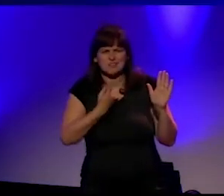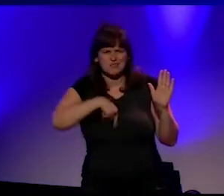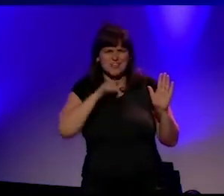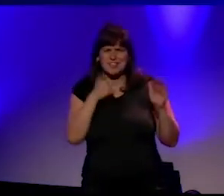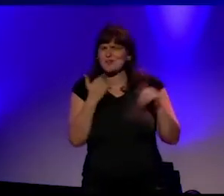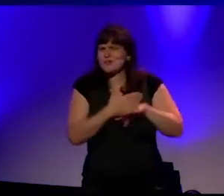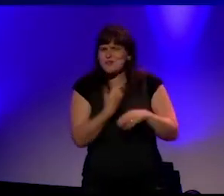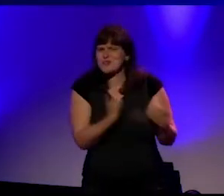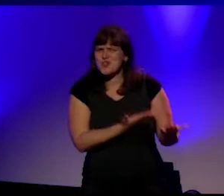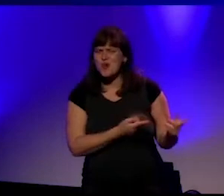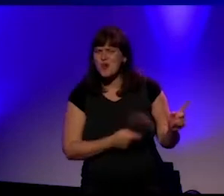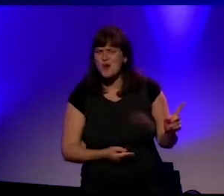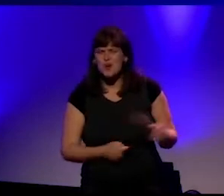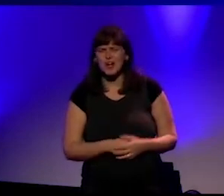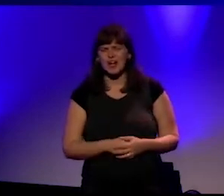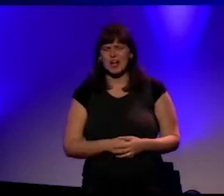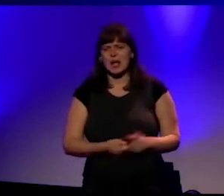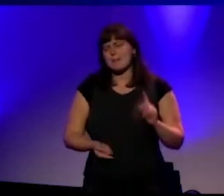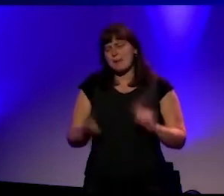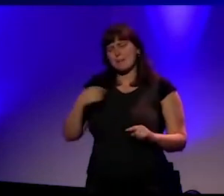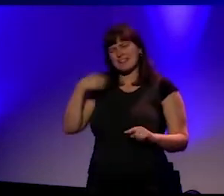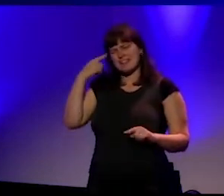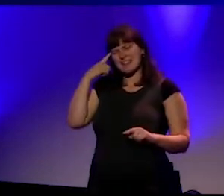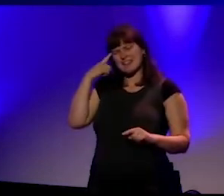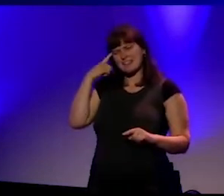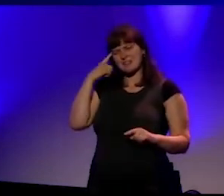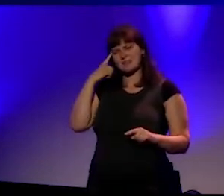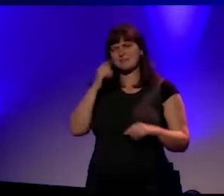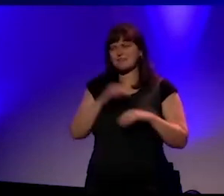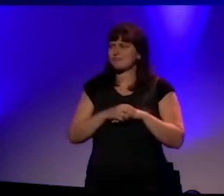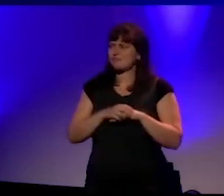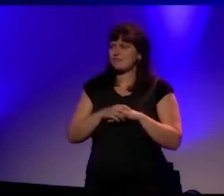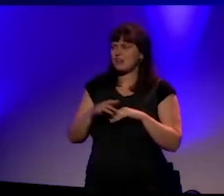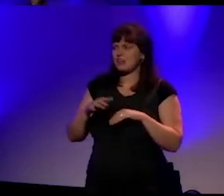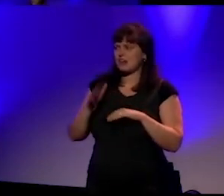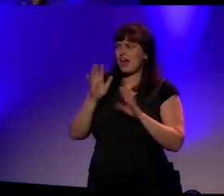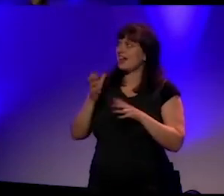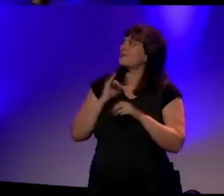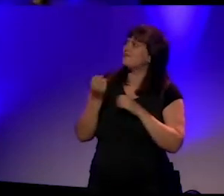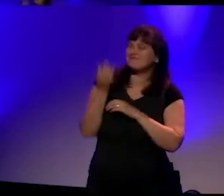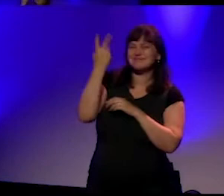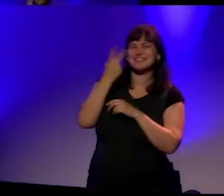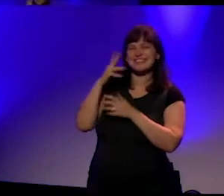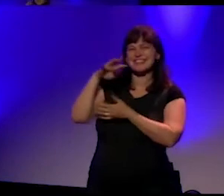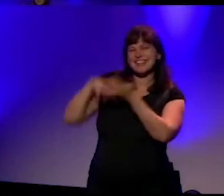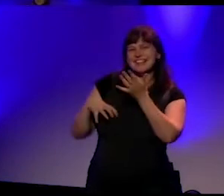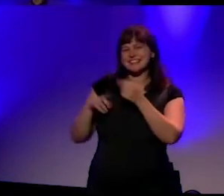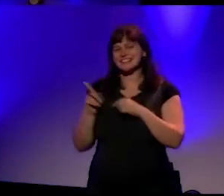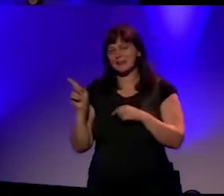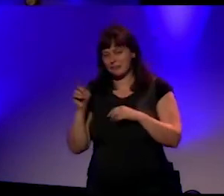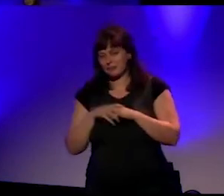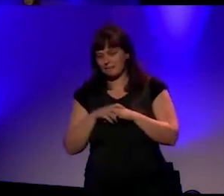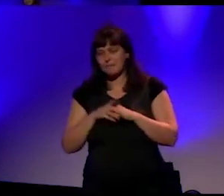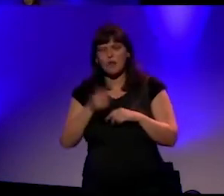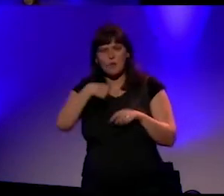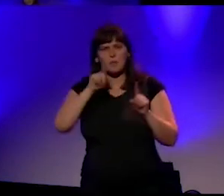Maar ik denk, en u ziet al een stukje van de tekst staan, dat we op het punt gekomen zijn, dat we heel duidelijk moeten formuleren voor welke